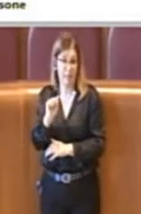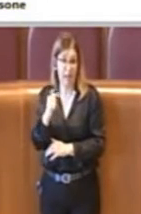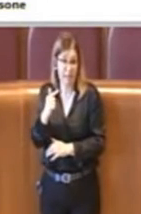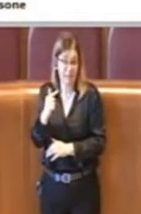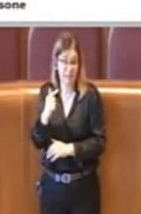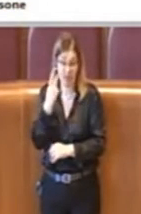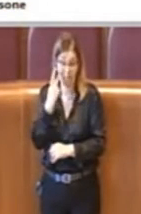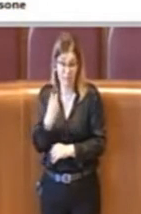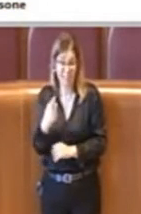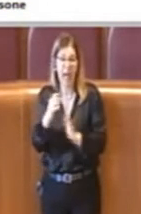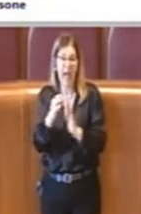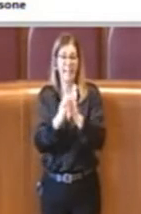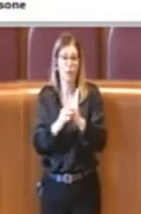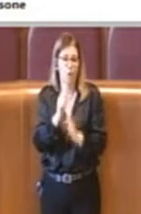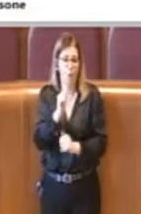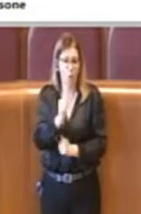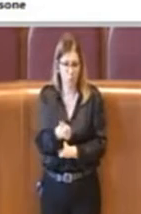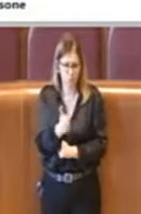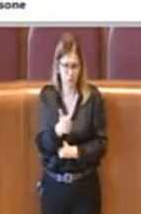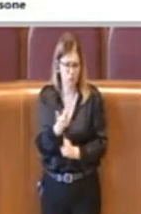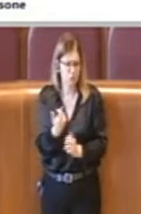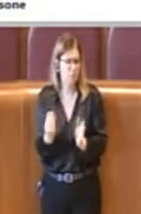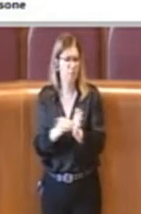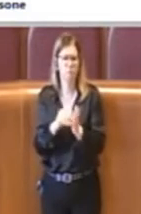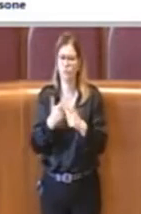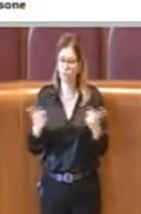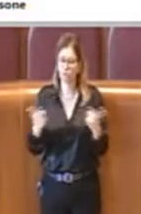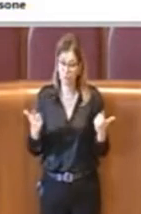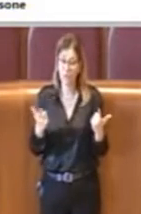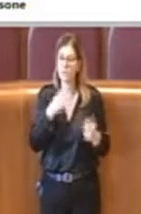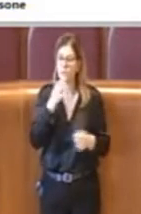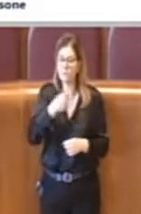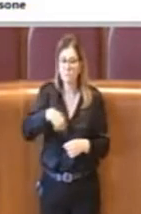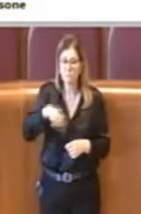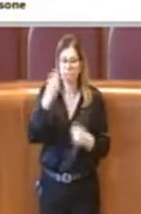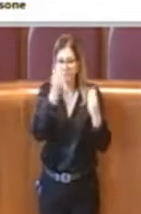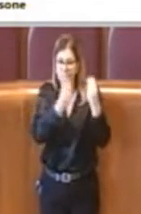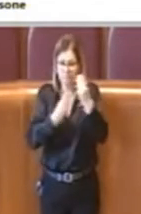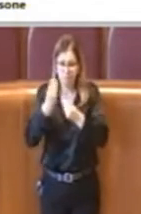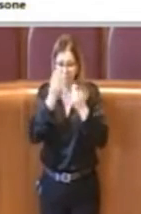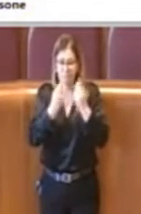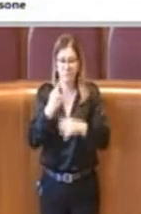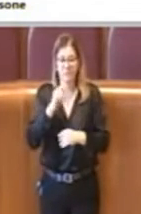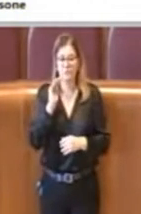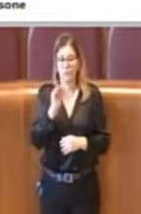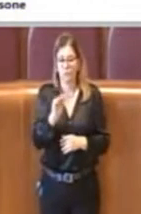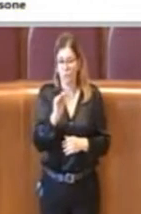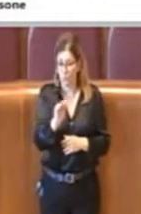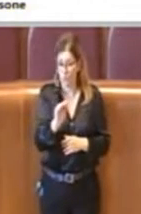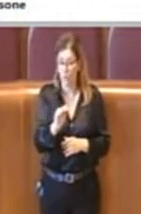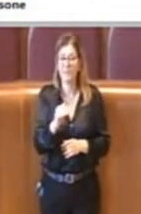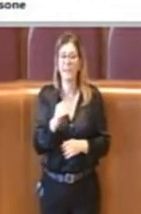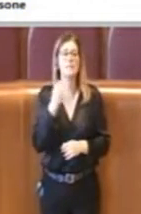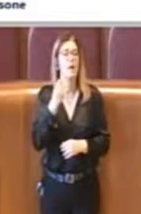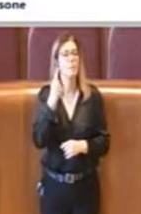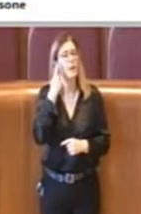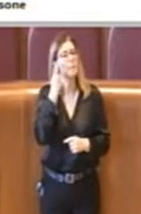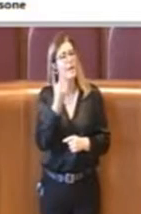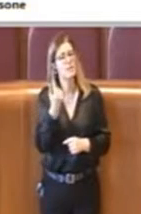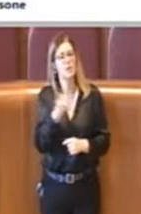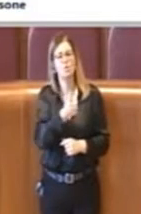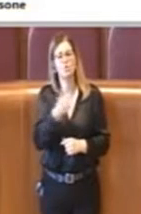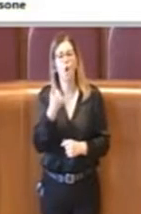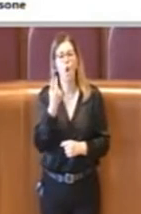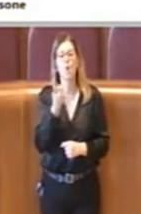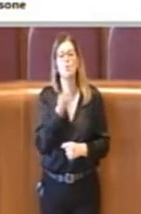Quindi una riflessione sul futuro per noi occorre farla, pur senza tornare a questo paradigma dei numeri, ma come avviene